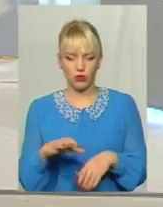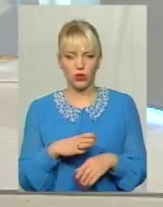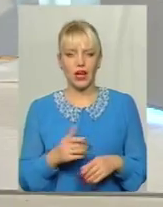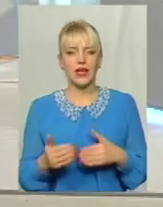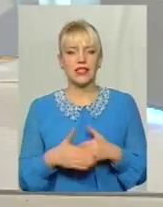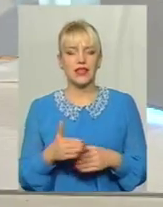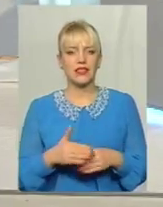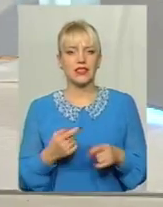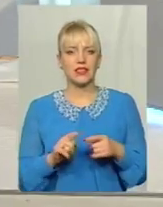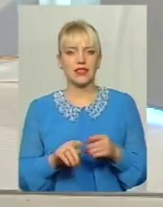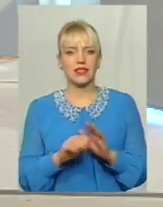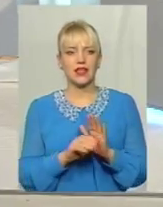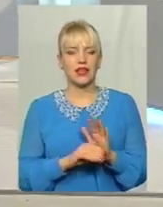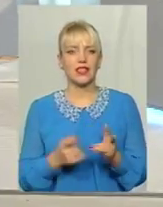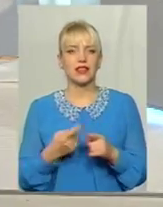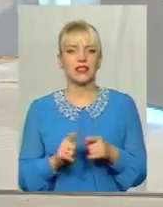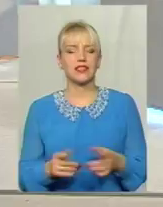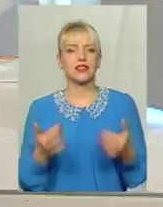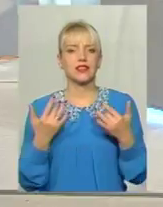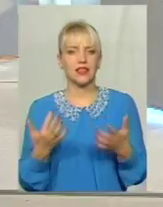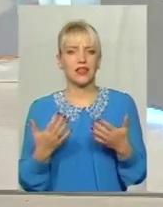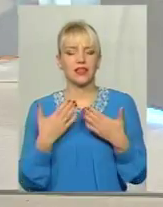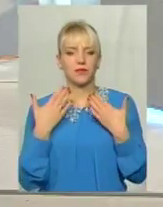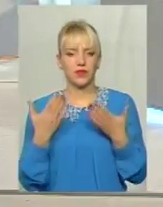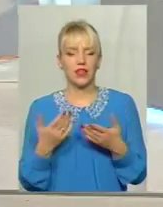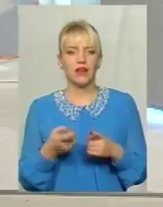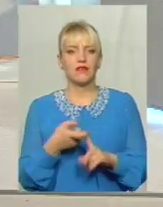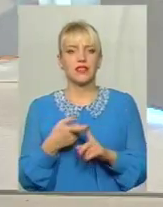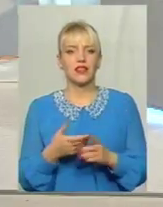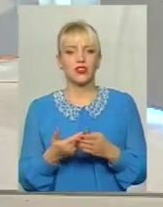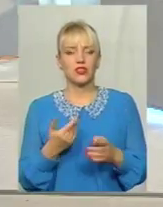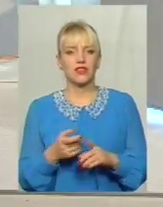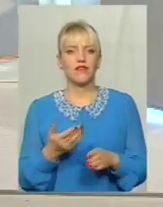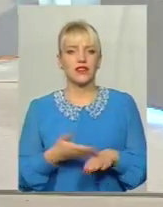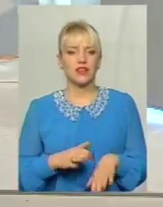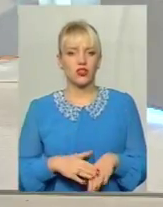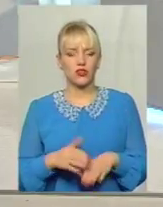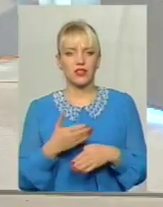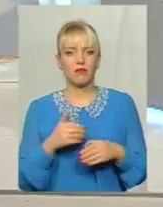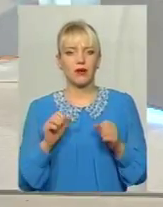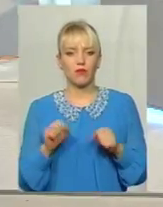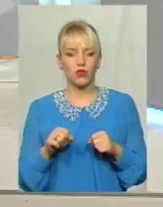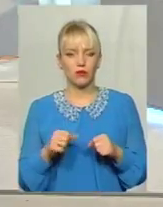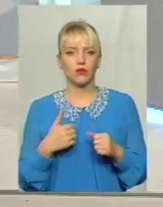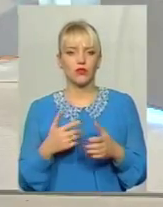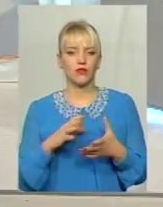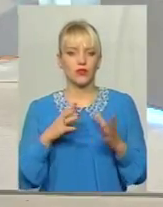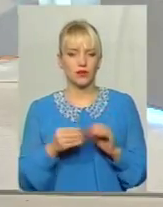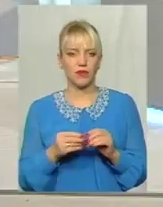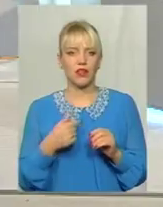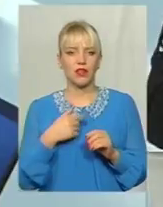цих статей, це скільки? Ну, в залежності від тяжкості, можемо, я вам можу навести так, по